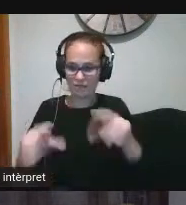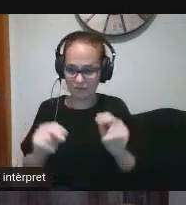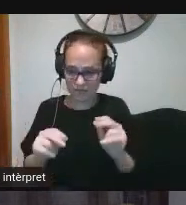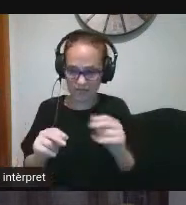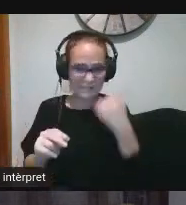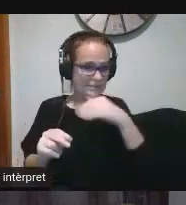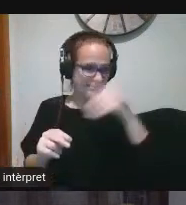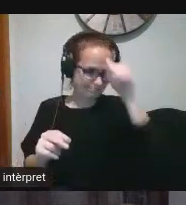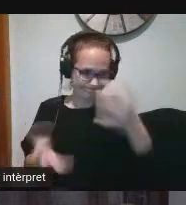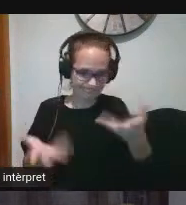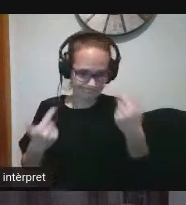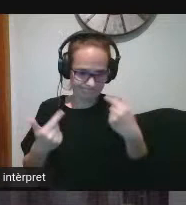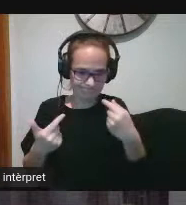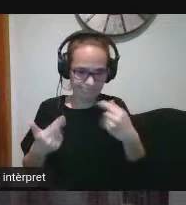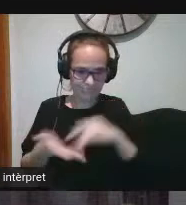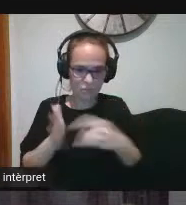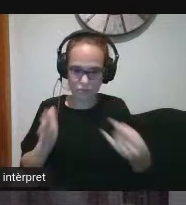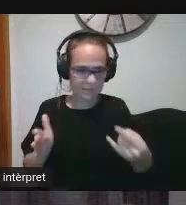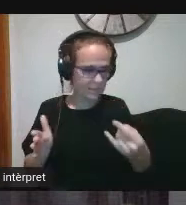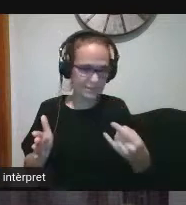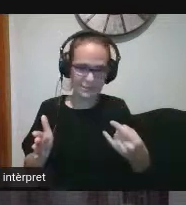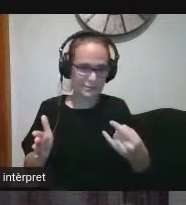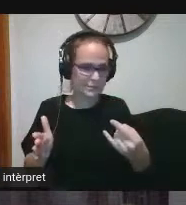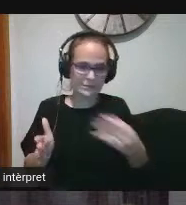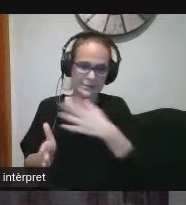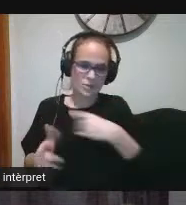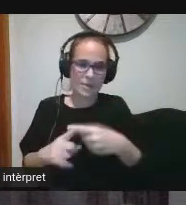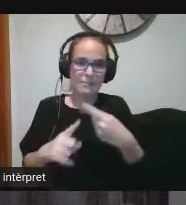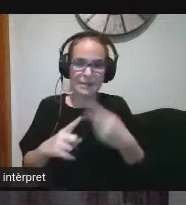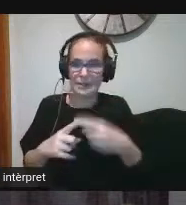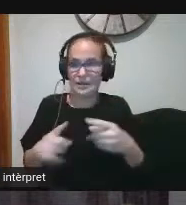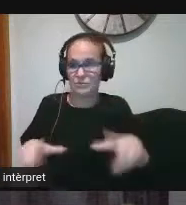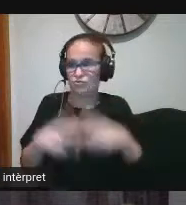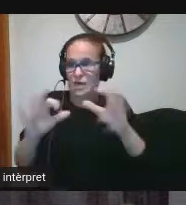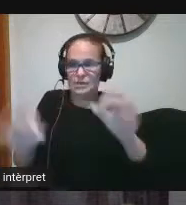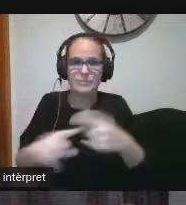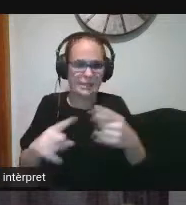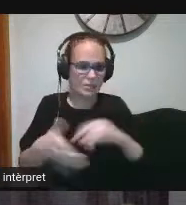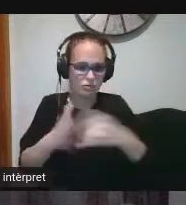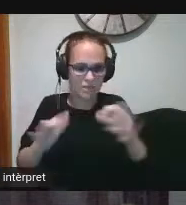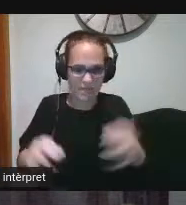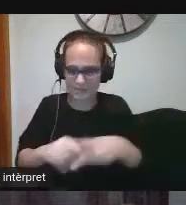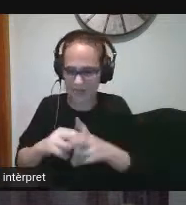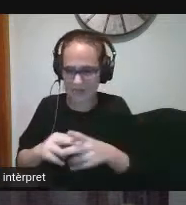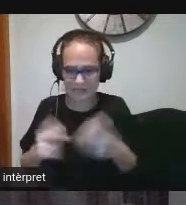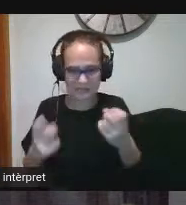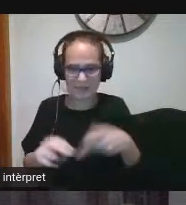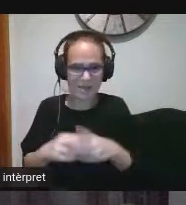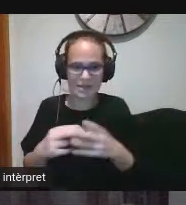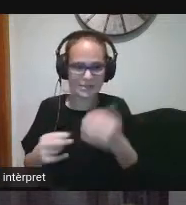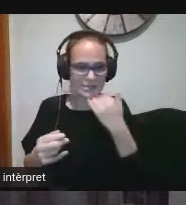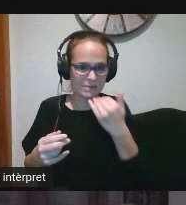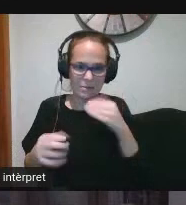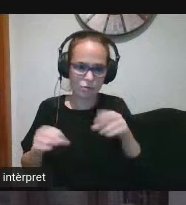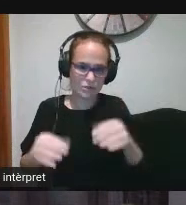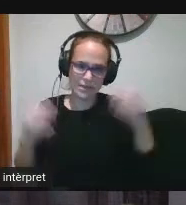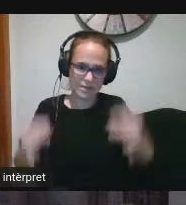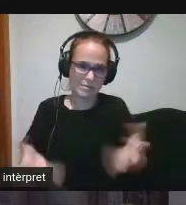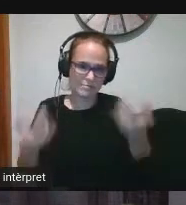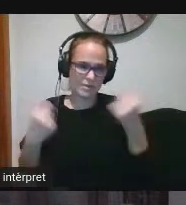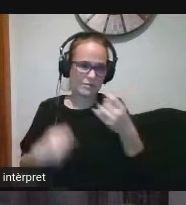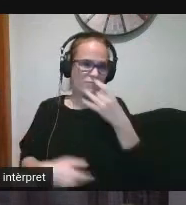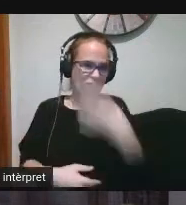digital no pel fet de la tecnologia en sí sinó perquè l'autonomia són eines i ens hem de moure amb aquestes eines i hem de saber moure'ns amb aquesta facilitat